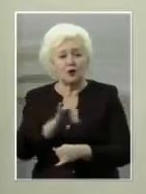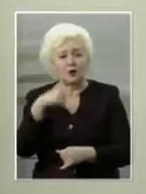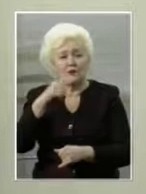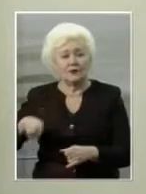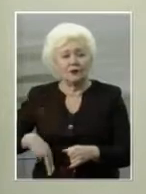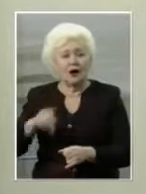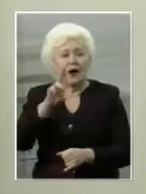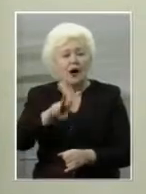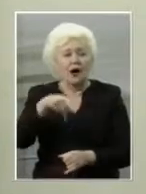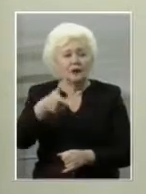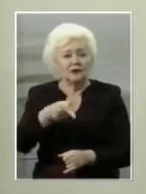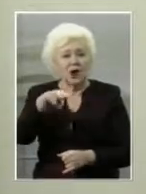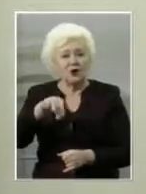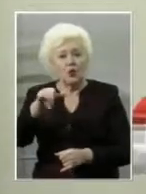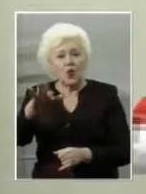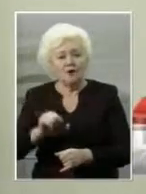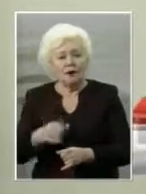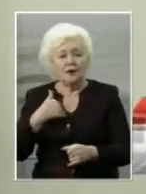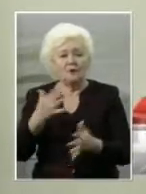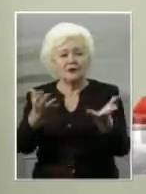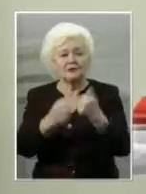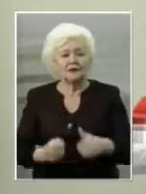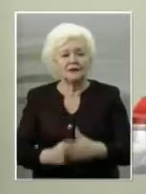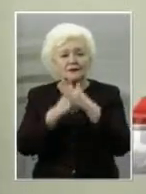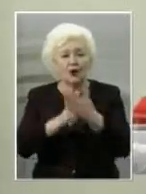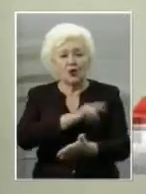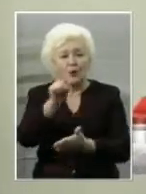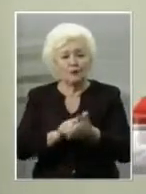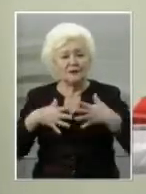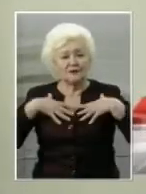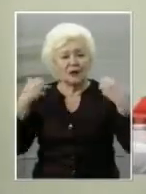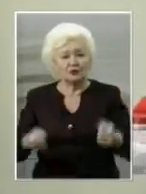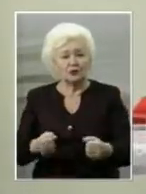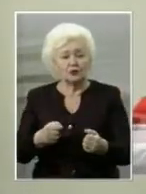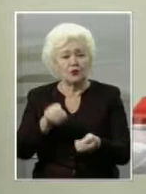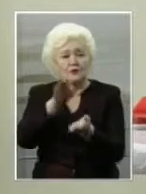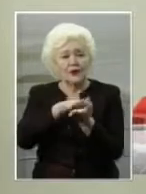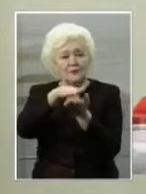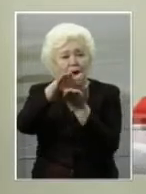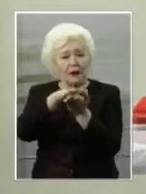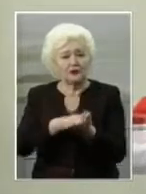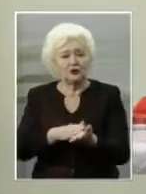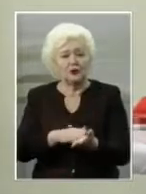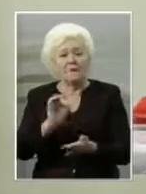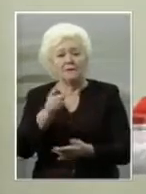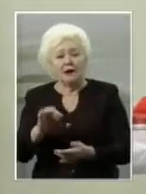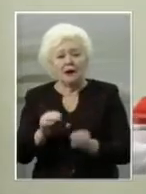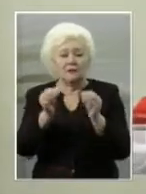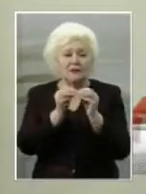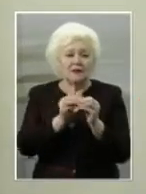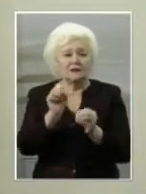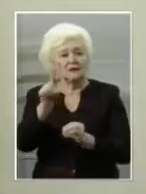директорка Галина Лугова. Ми взяли за основу обов'язково здорові ланчі, брейки. Десь о 10